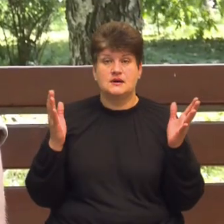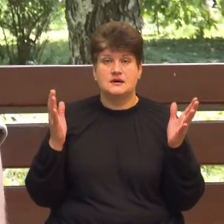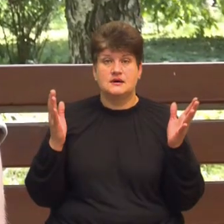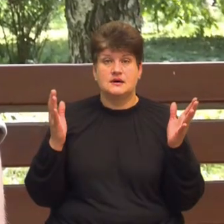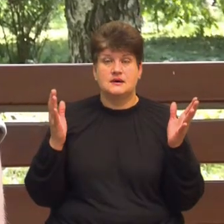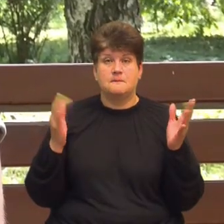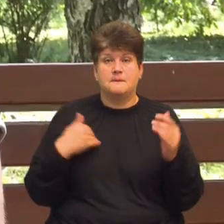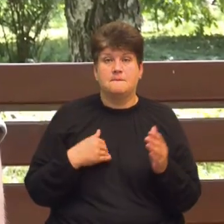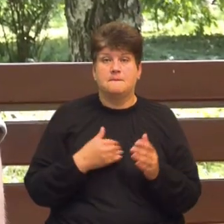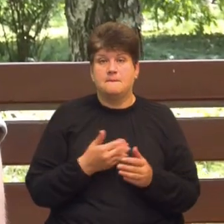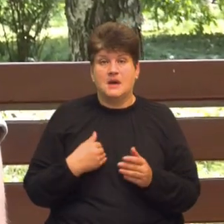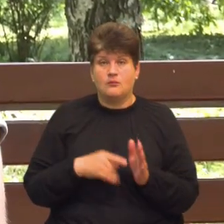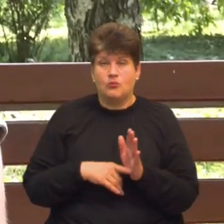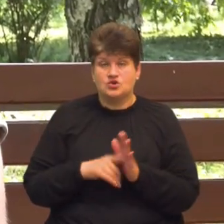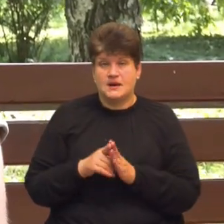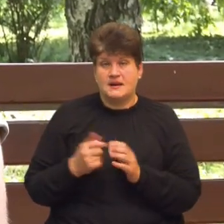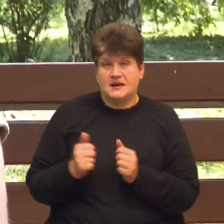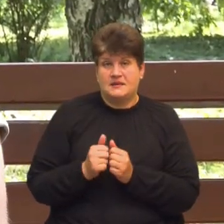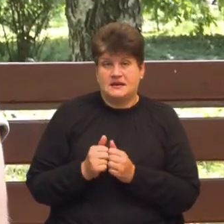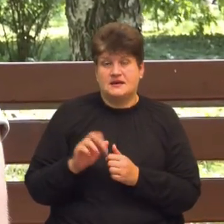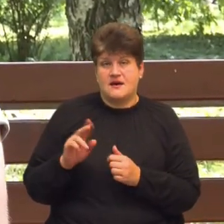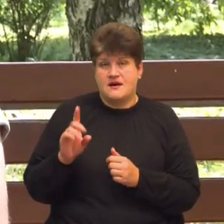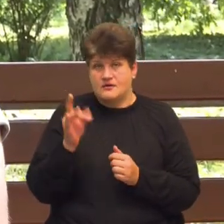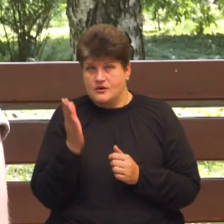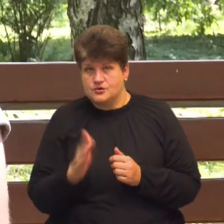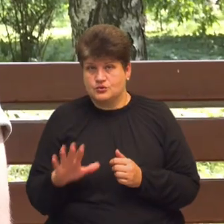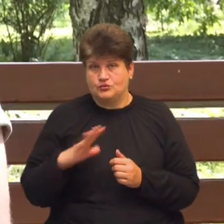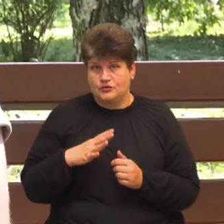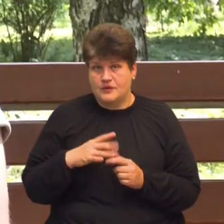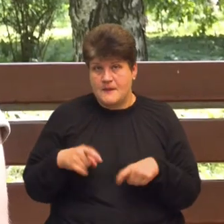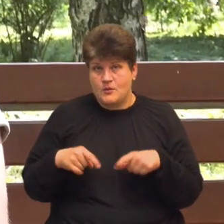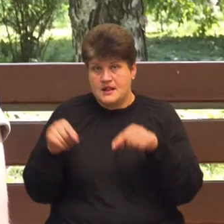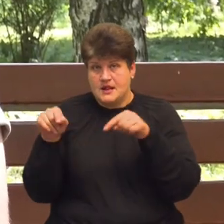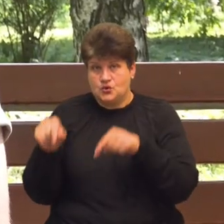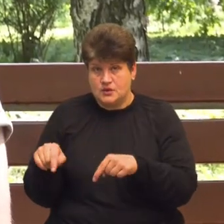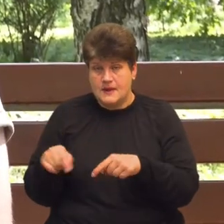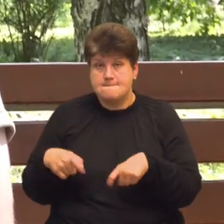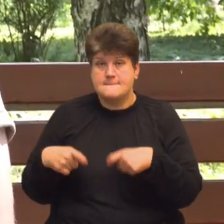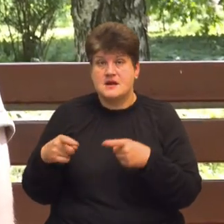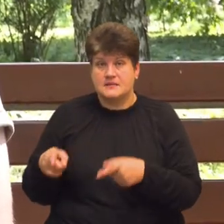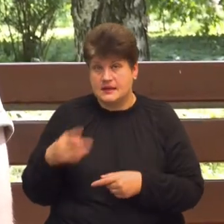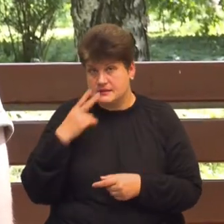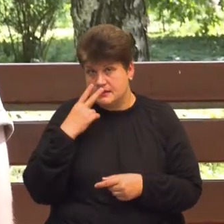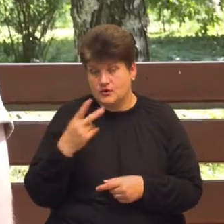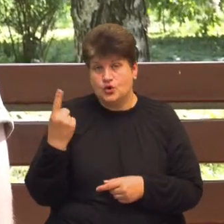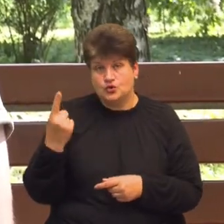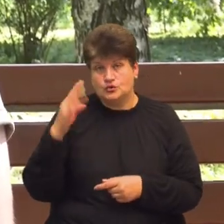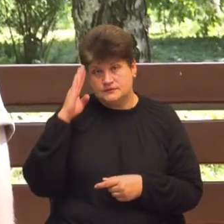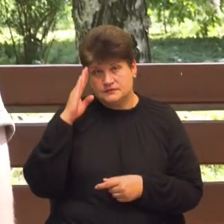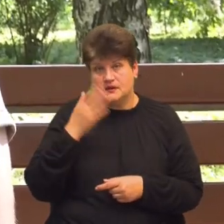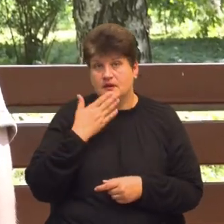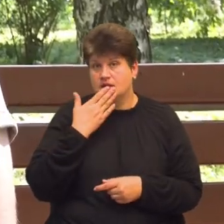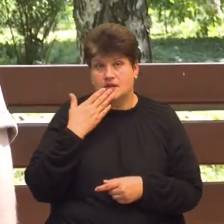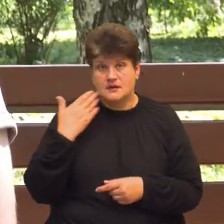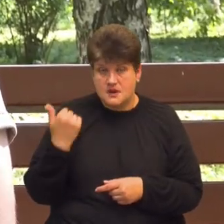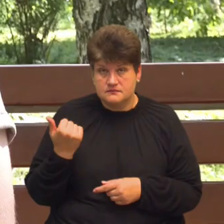ми почали, біля нас був такий ярочок невеличкий, ми туди побігли, прибігаємо, дивлюся, що одного з наших нема. Кажу